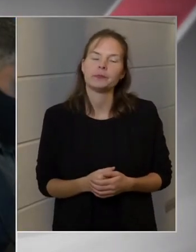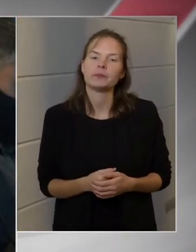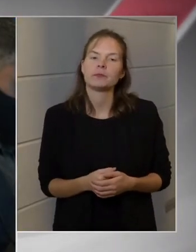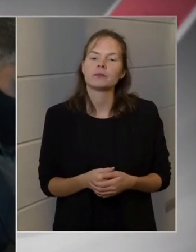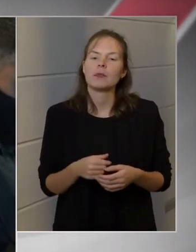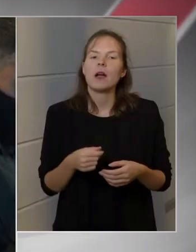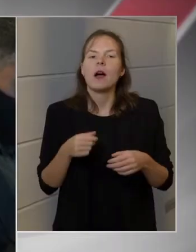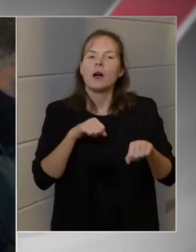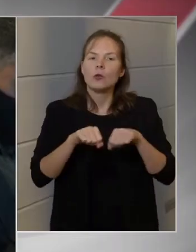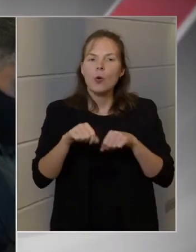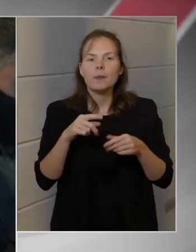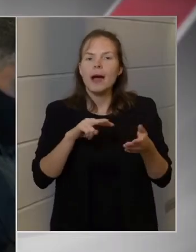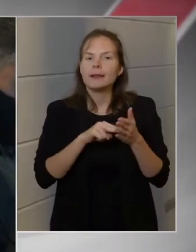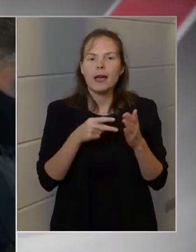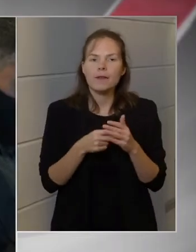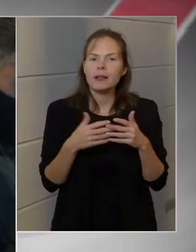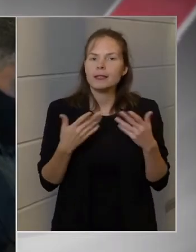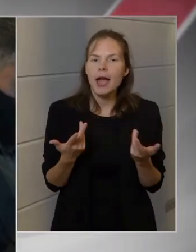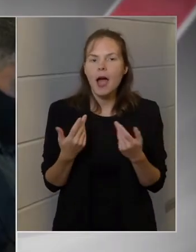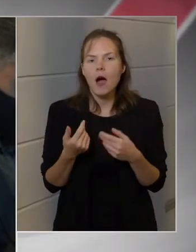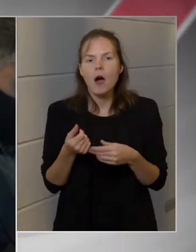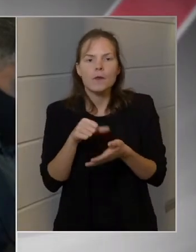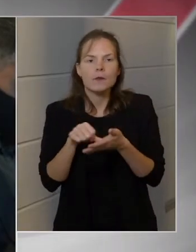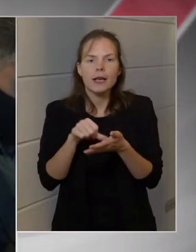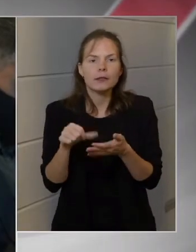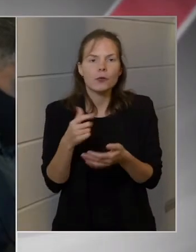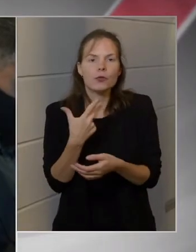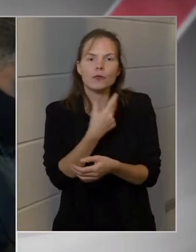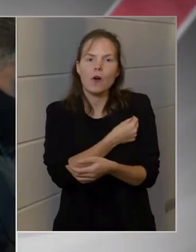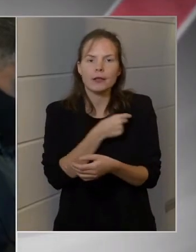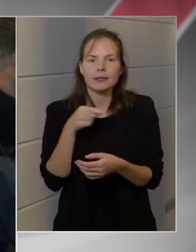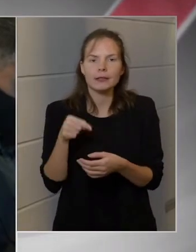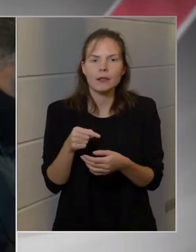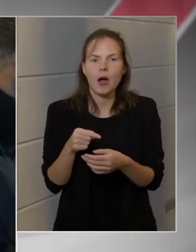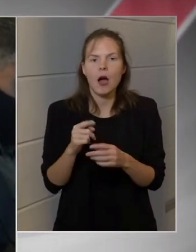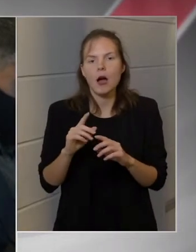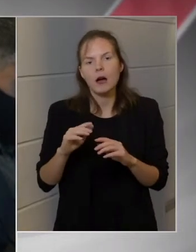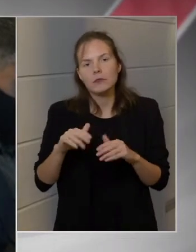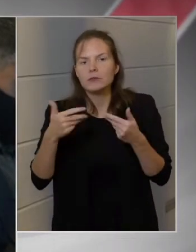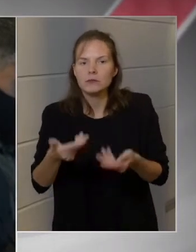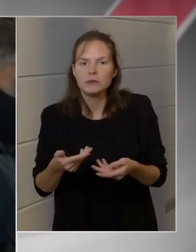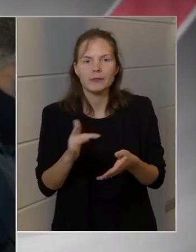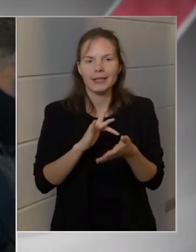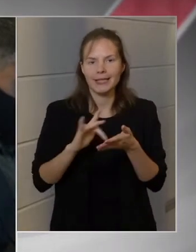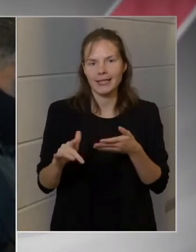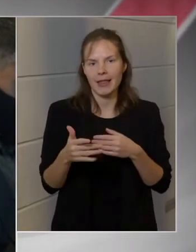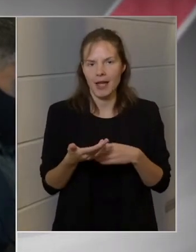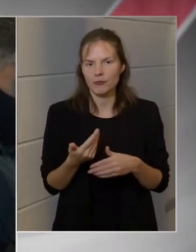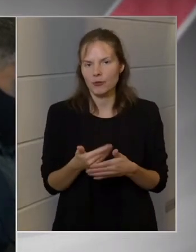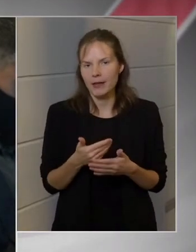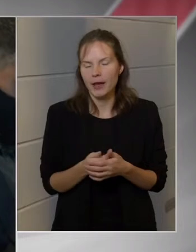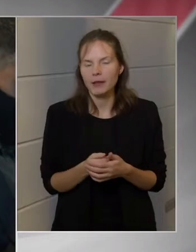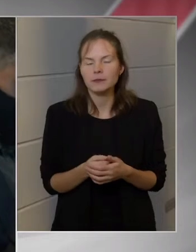Tervezi a kormány a még fizetős vakcinák ingyenesetét elét. A kormány két-három